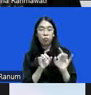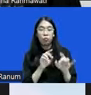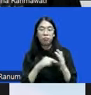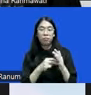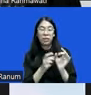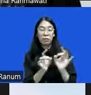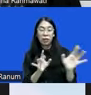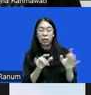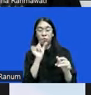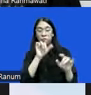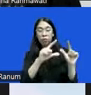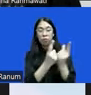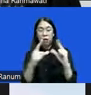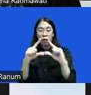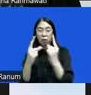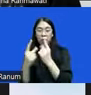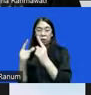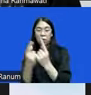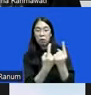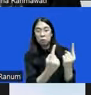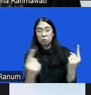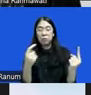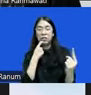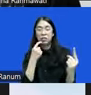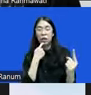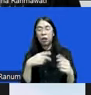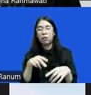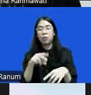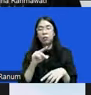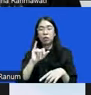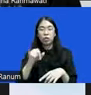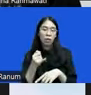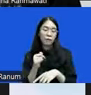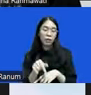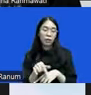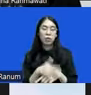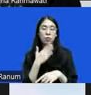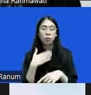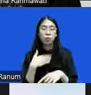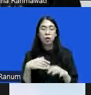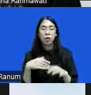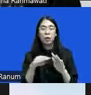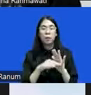lembaga terkait dengan restoratif justice kita punya perpol nomor 8 tahun 2021 di